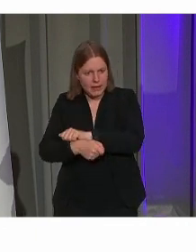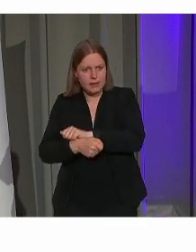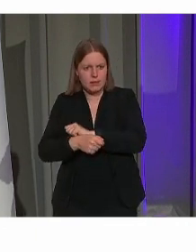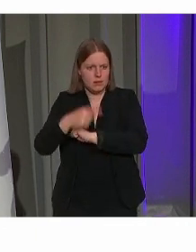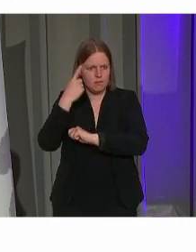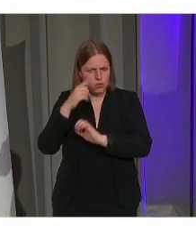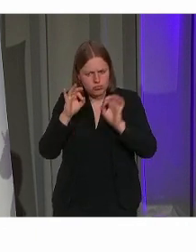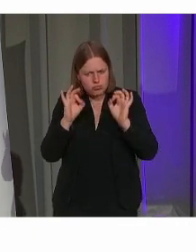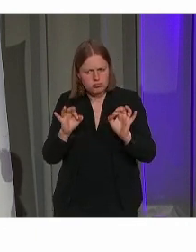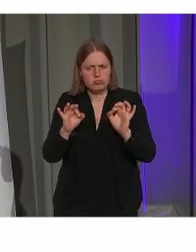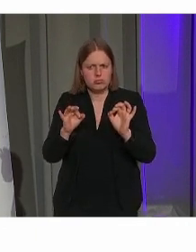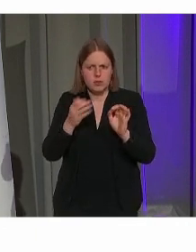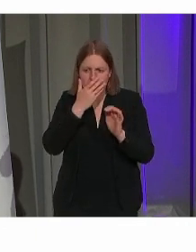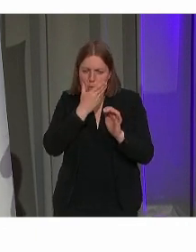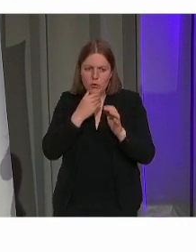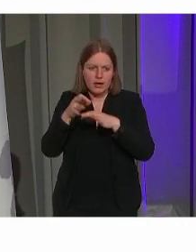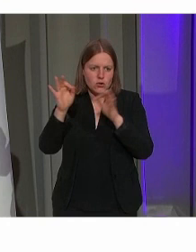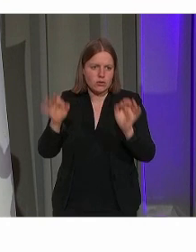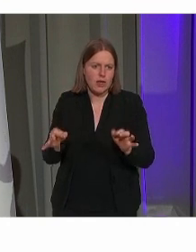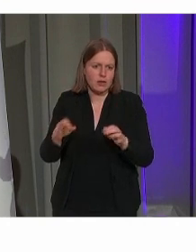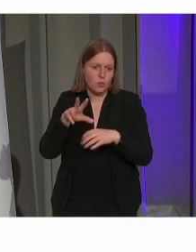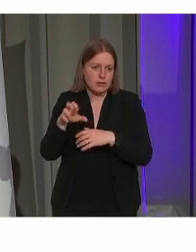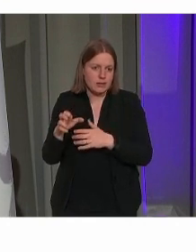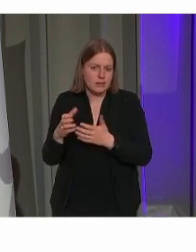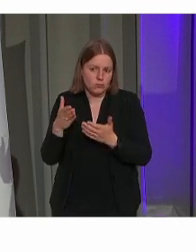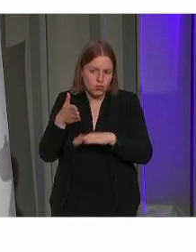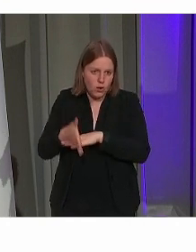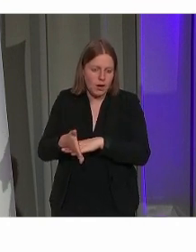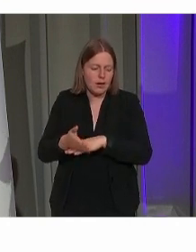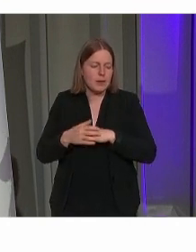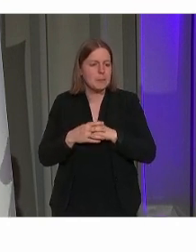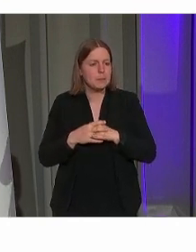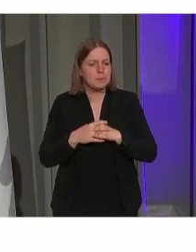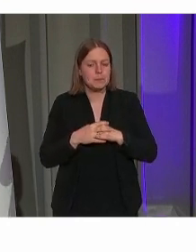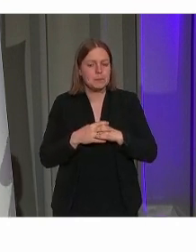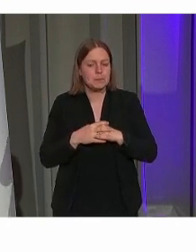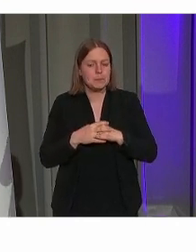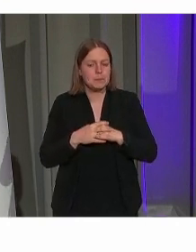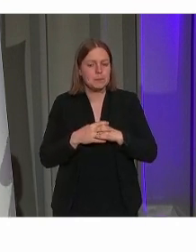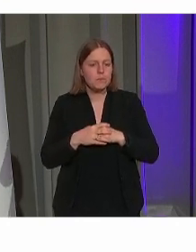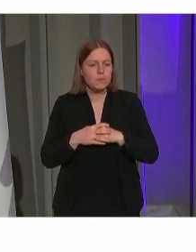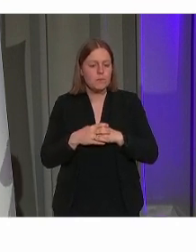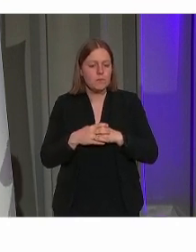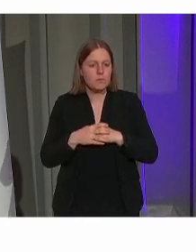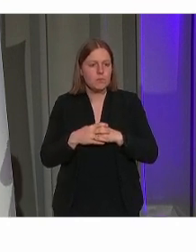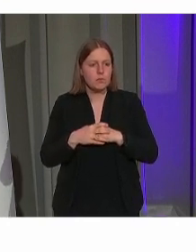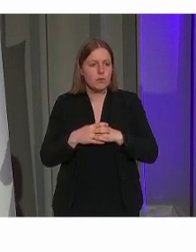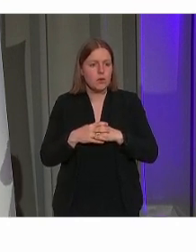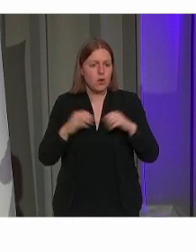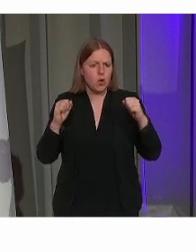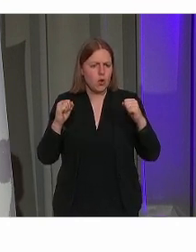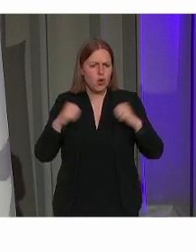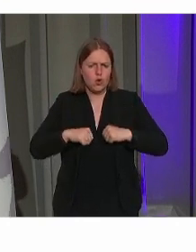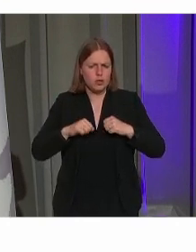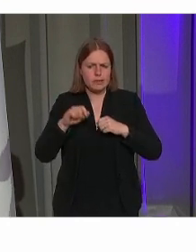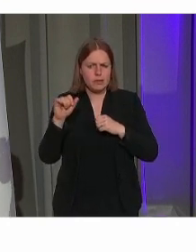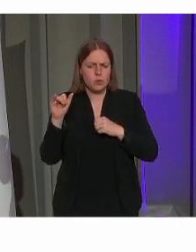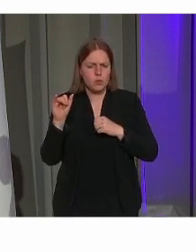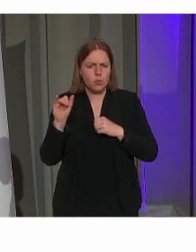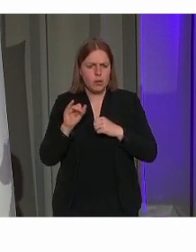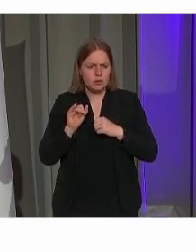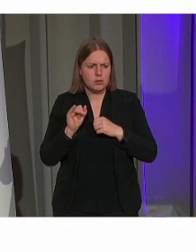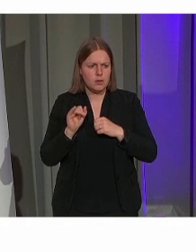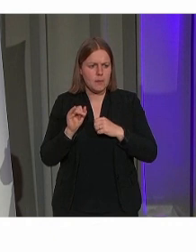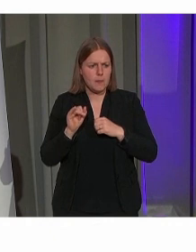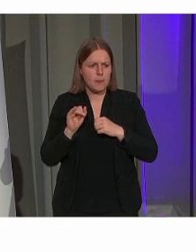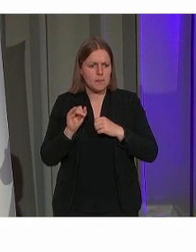uiteindelijk tot een mooi resultaat te laten komen. De conclusie was eigenlijk dat uiteindelijk een